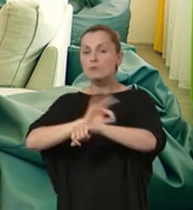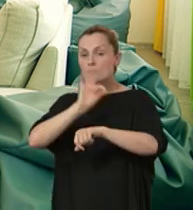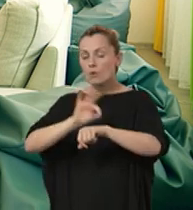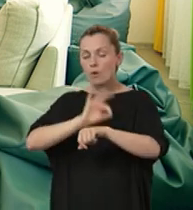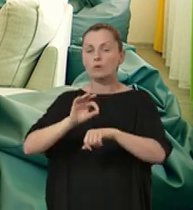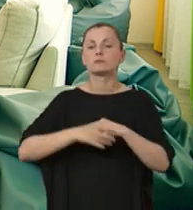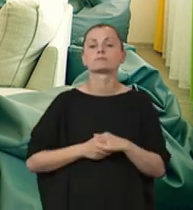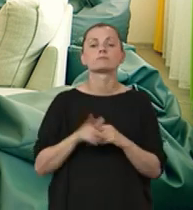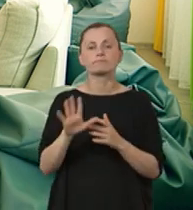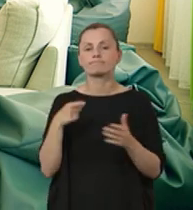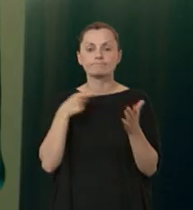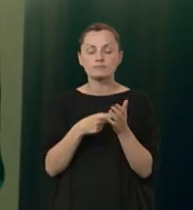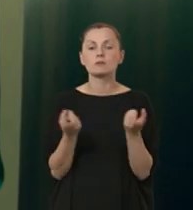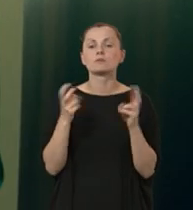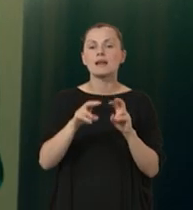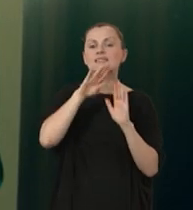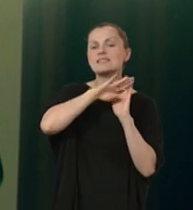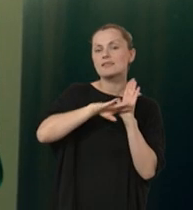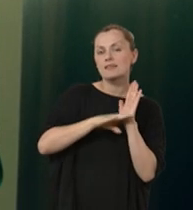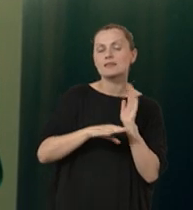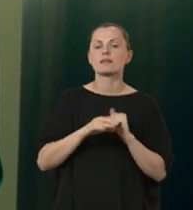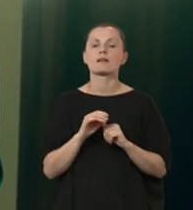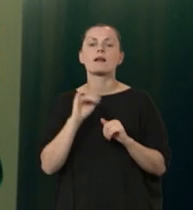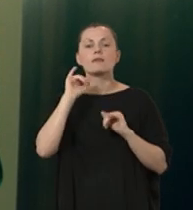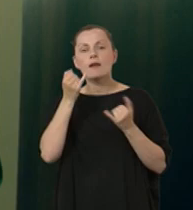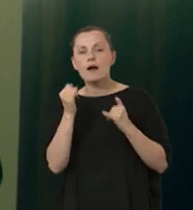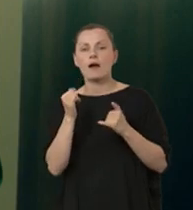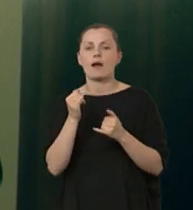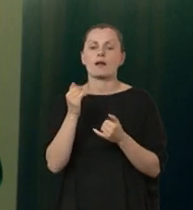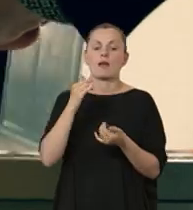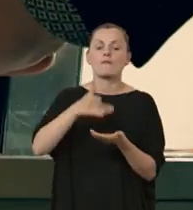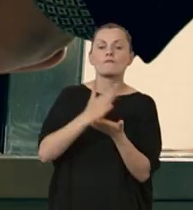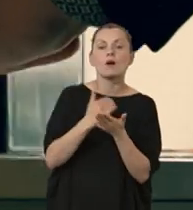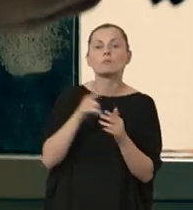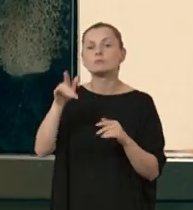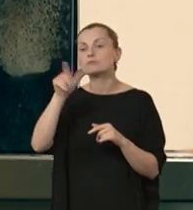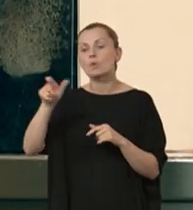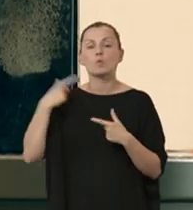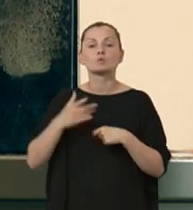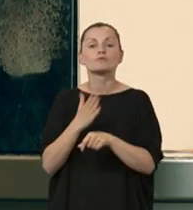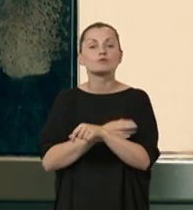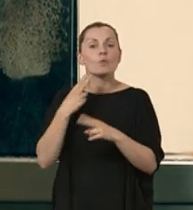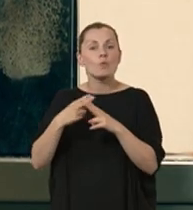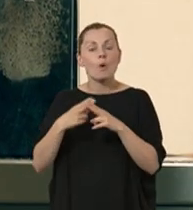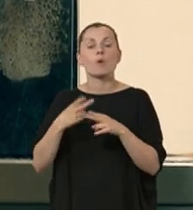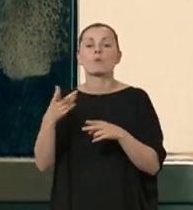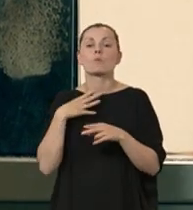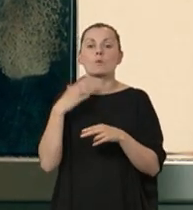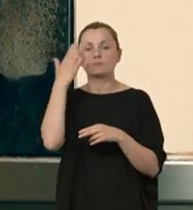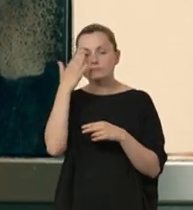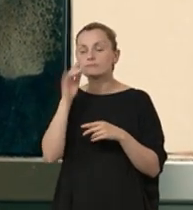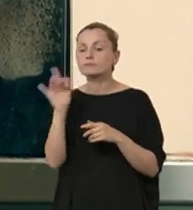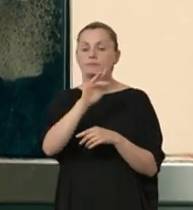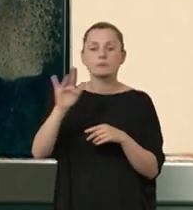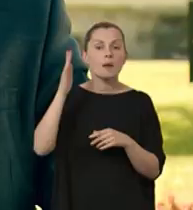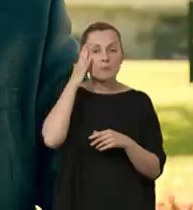projektu, który ma wypracować standardy w jakich warunkach osoby po przebytych chorobach psychicznych mają zamieszkać